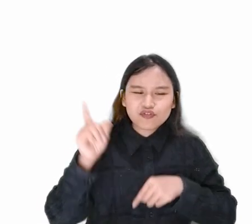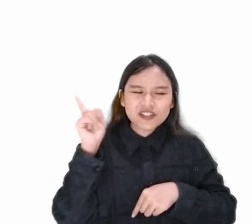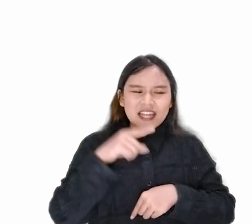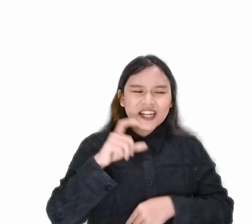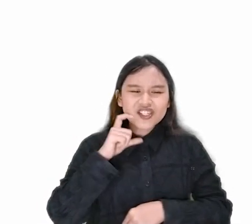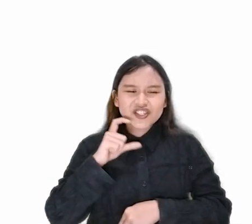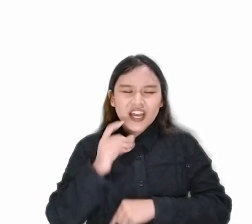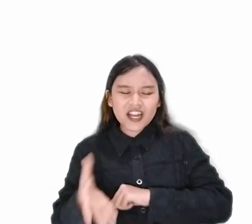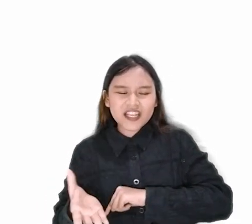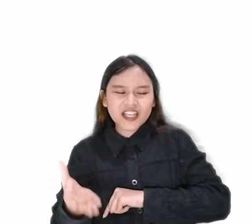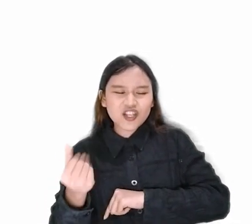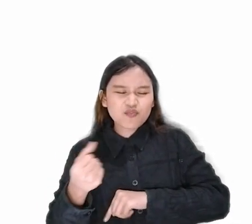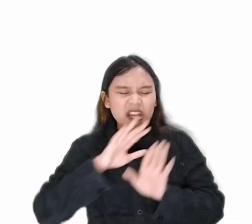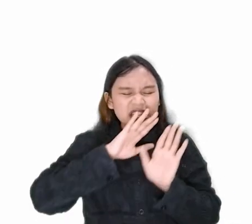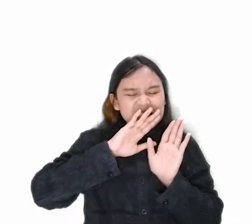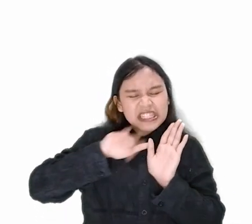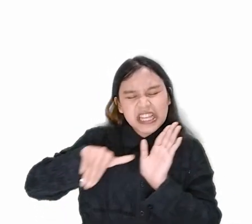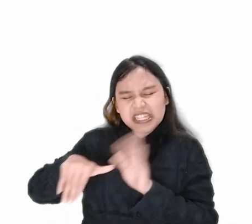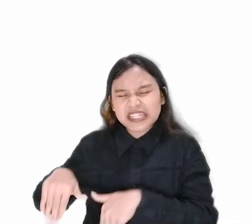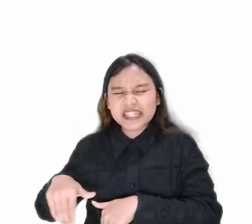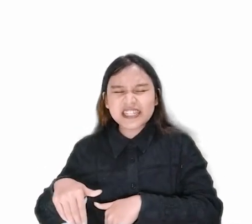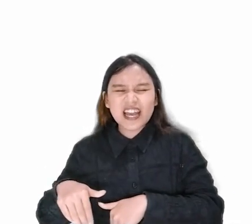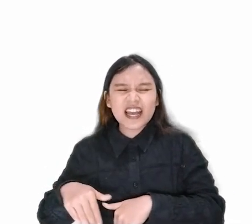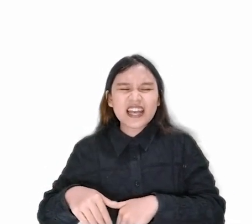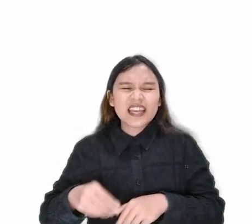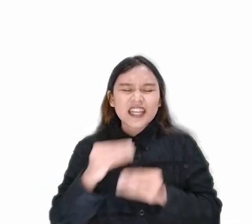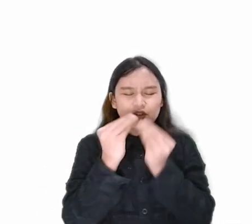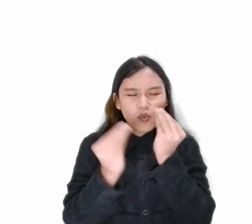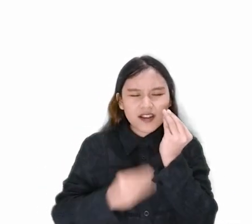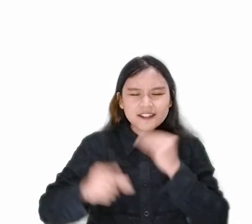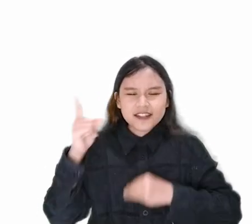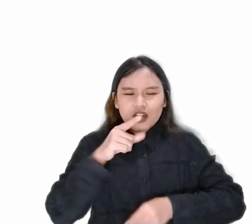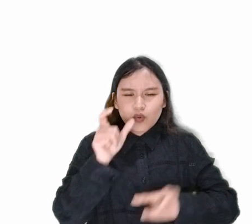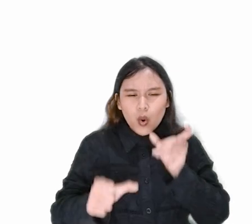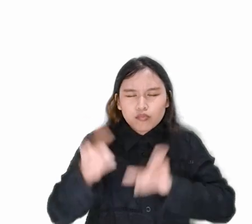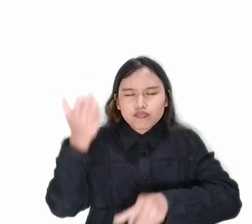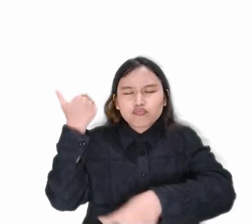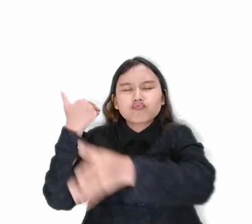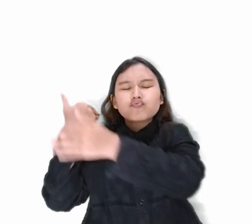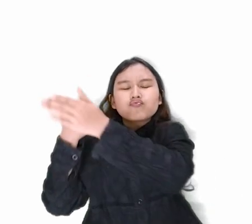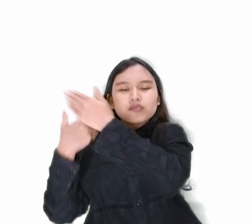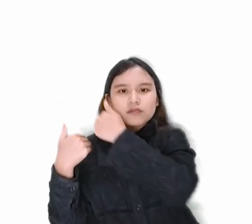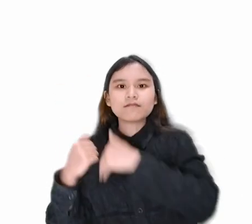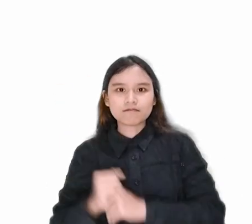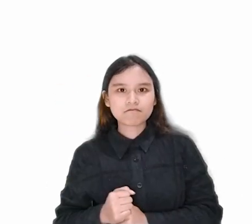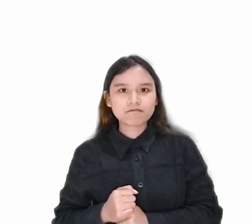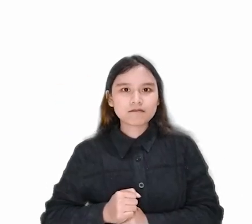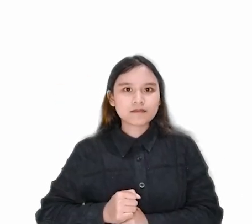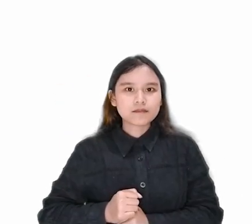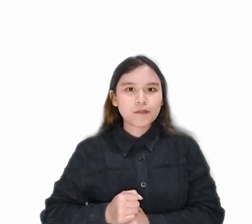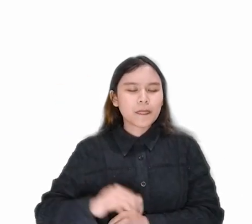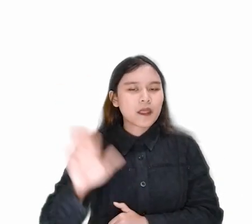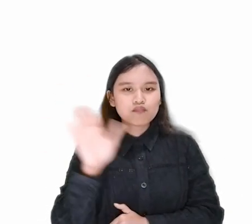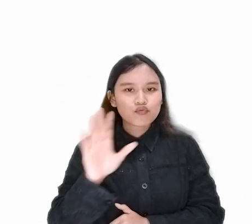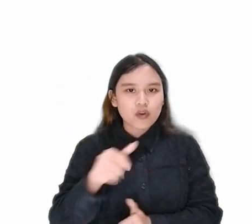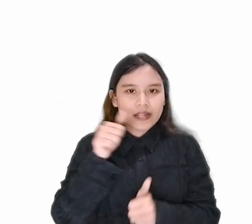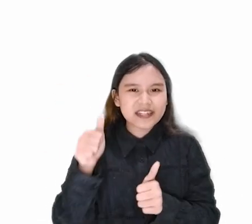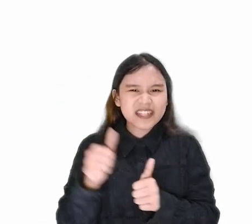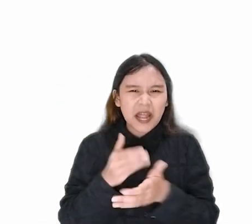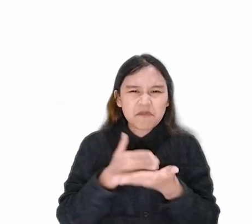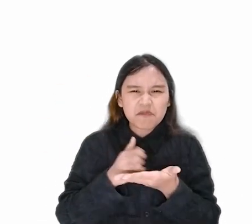cara hidupmu yang sia-sia yang kamu warisi dari nenek moyangmu itu Bukan dengan